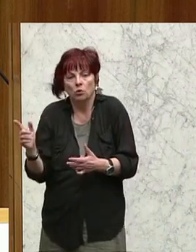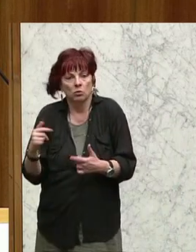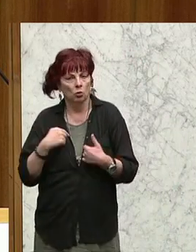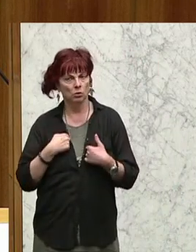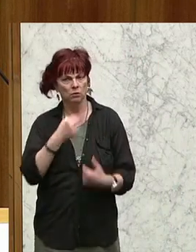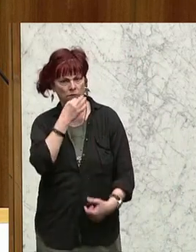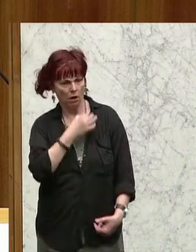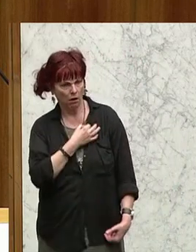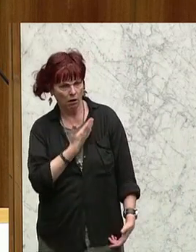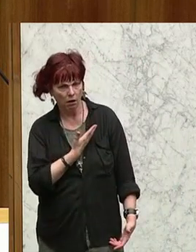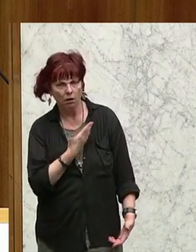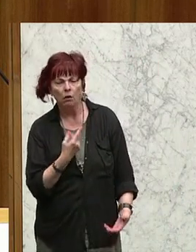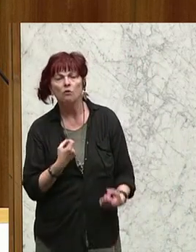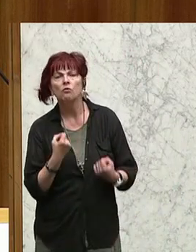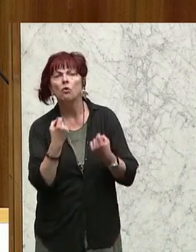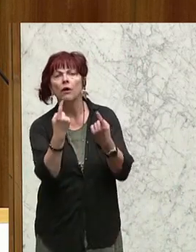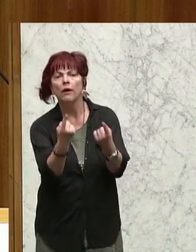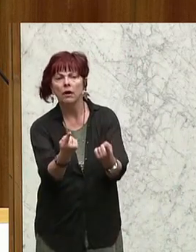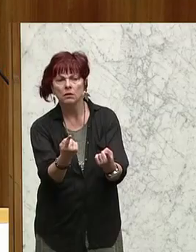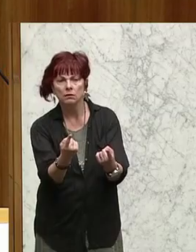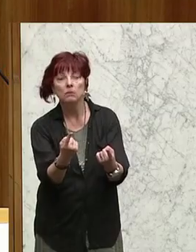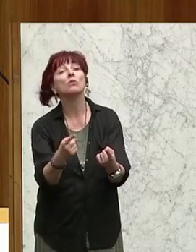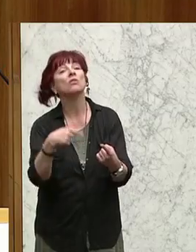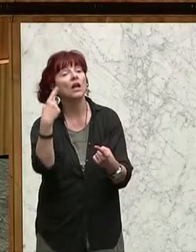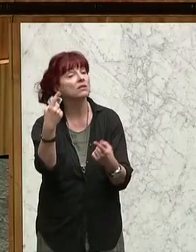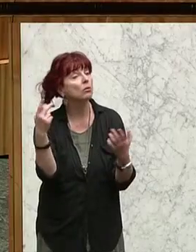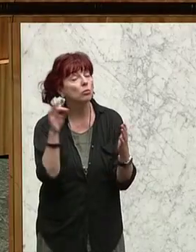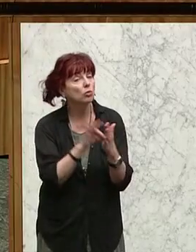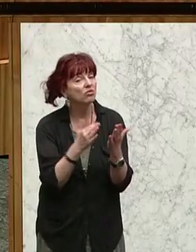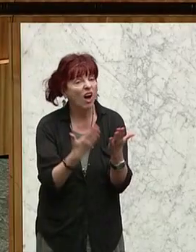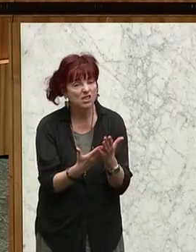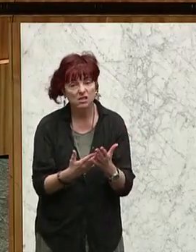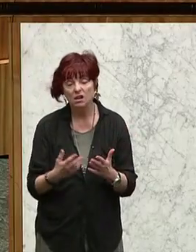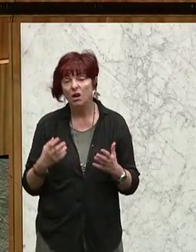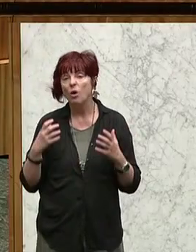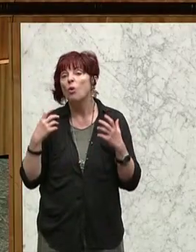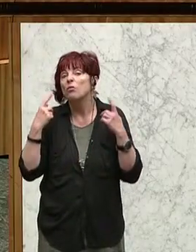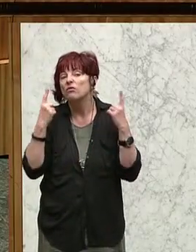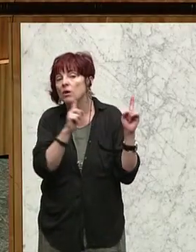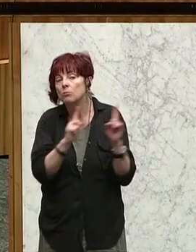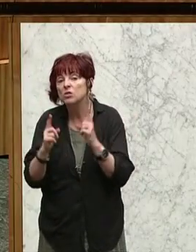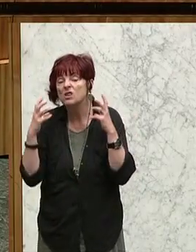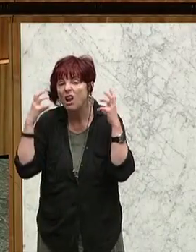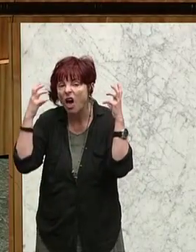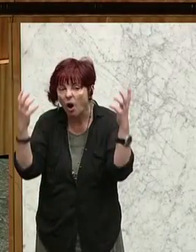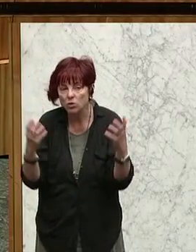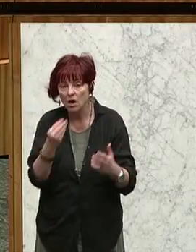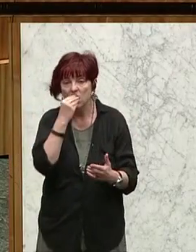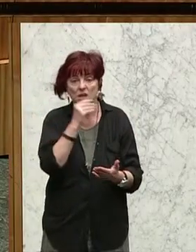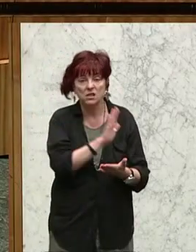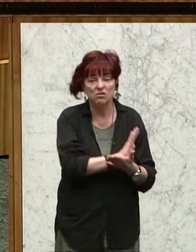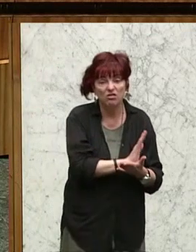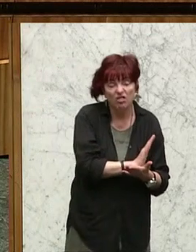führen soll. Was ist das Nächste? Zu lauter Musik, fettes Essen, Alkohol, Bier,